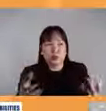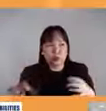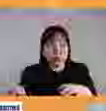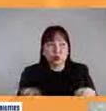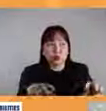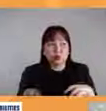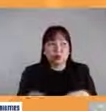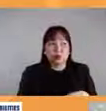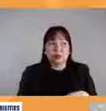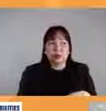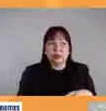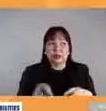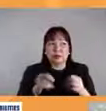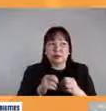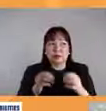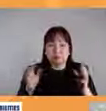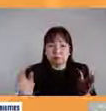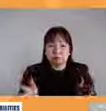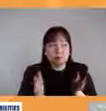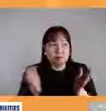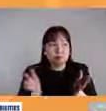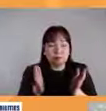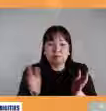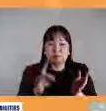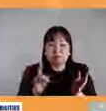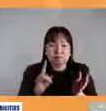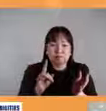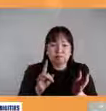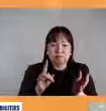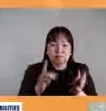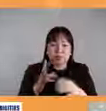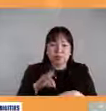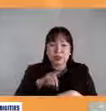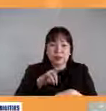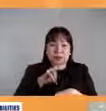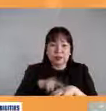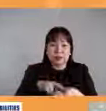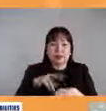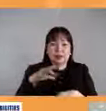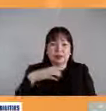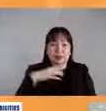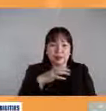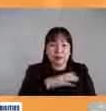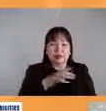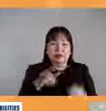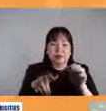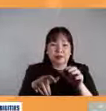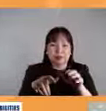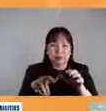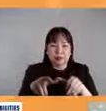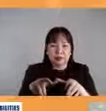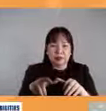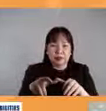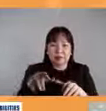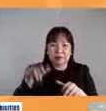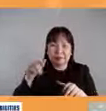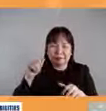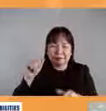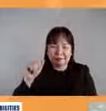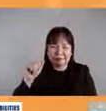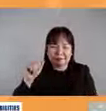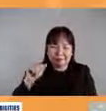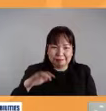mapalakas yung aming National Council on Disability Affairs kung